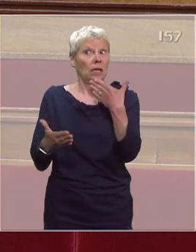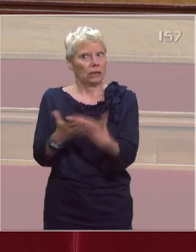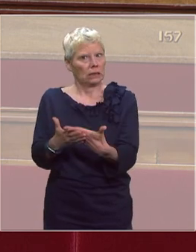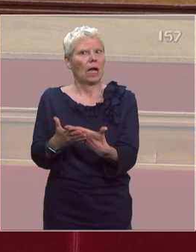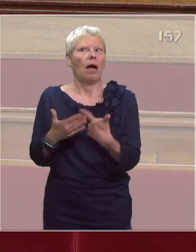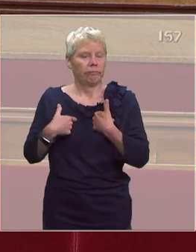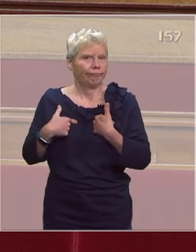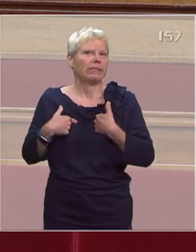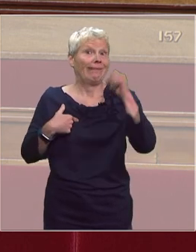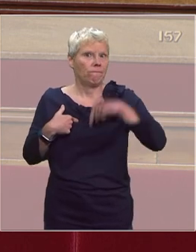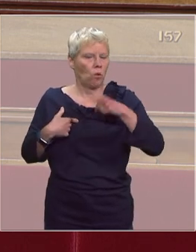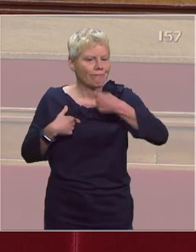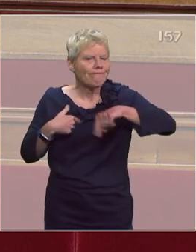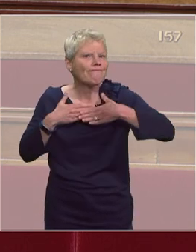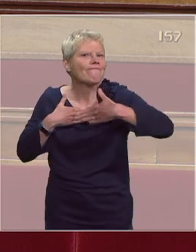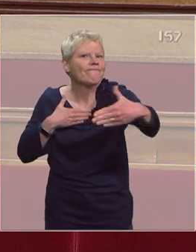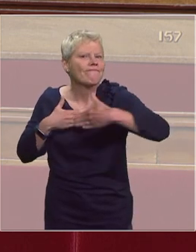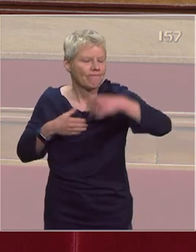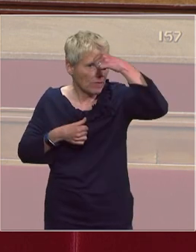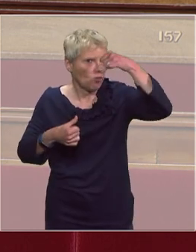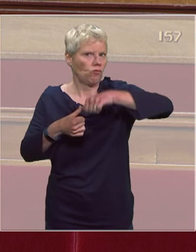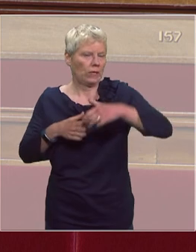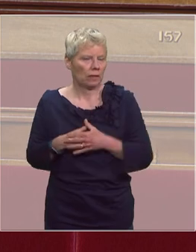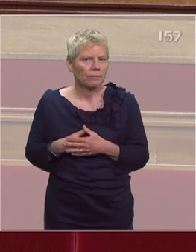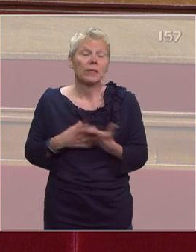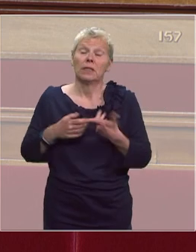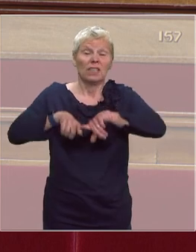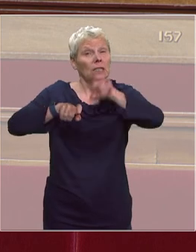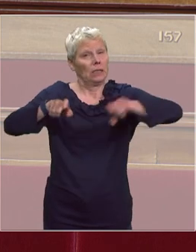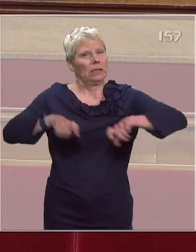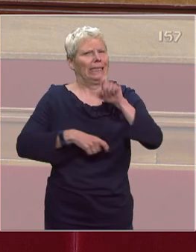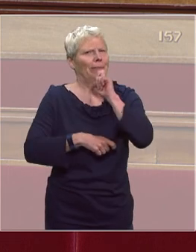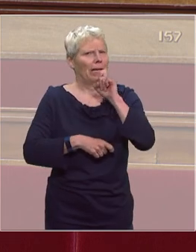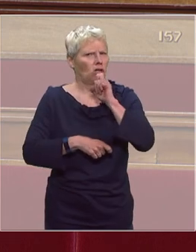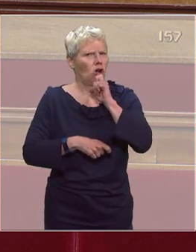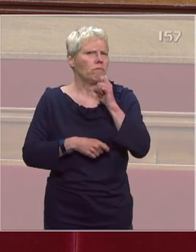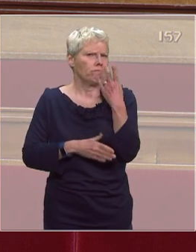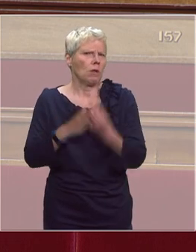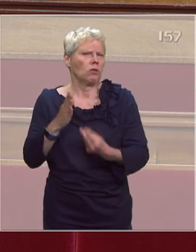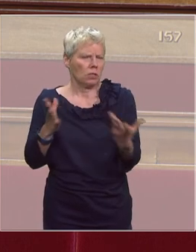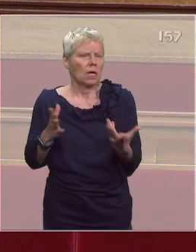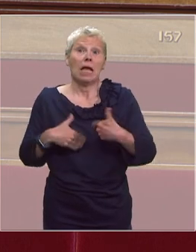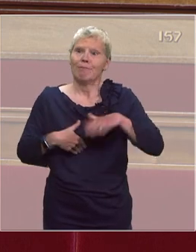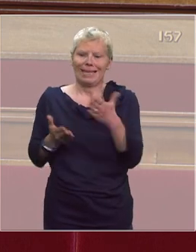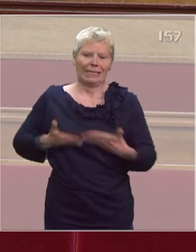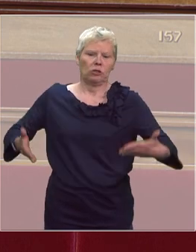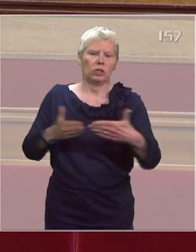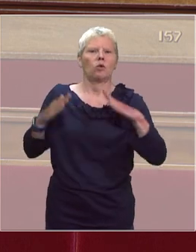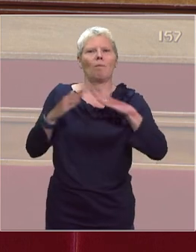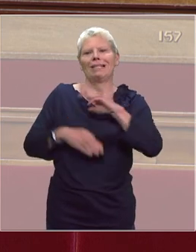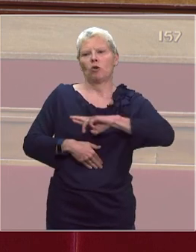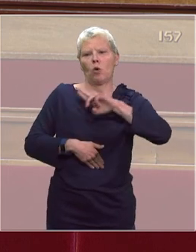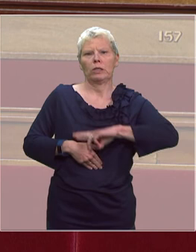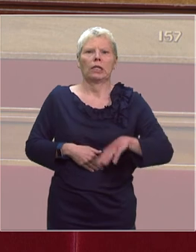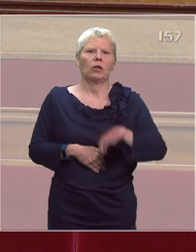devrons nous en souvenir. Bien que nous manquions encore de chiffres, il est incontestable que la situation des EHPAD touchés par le